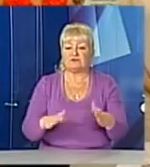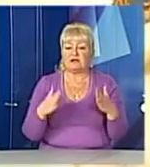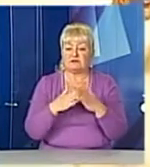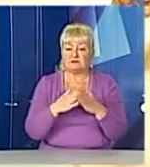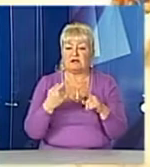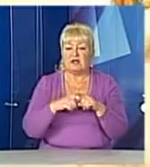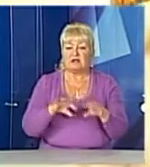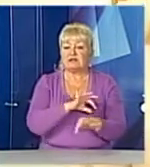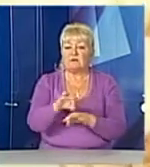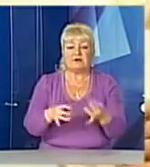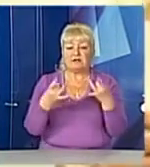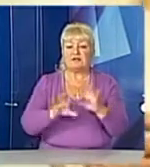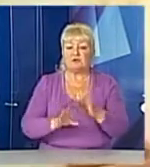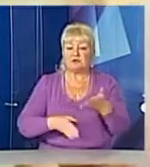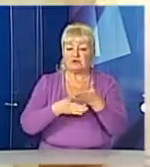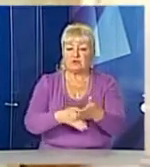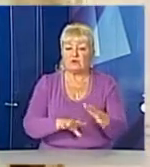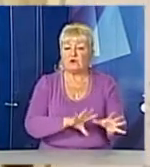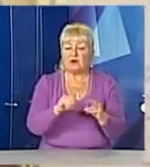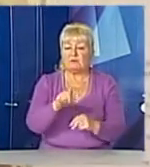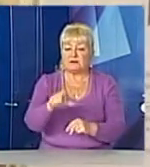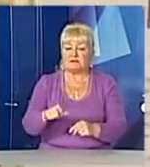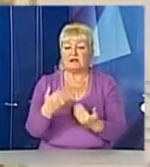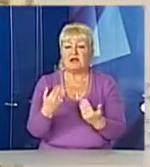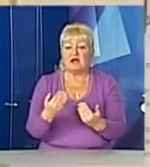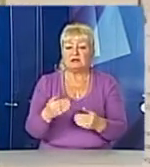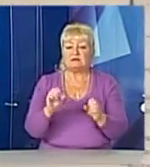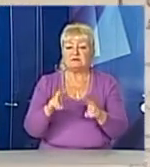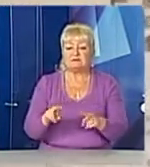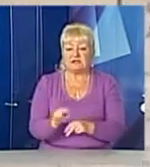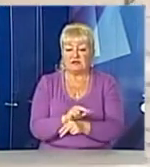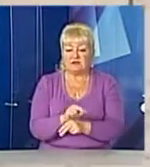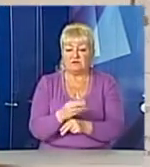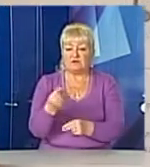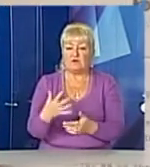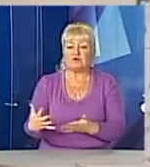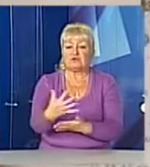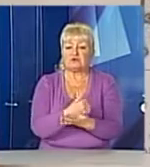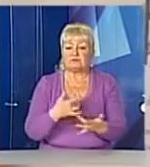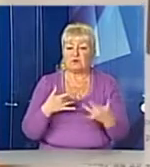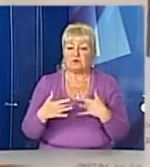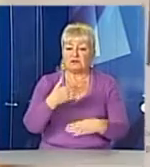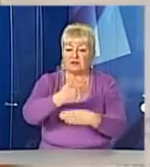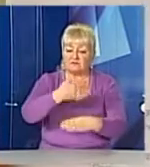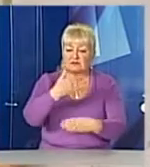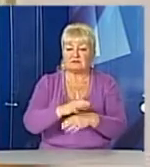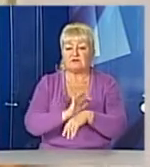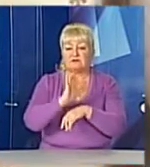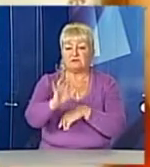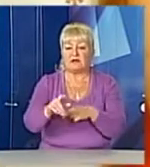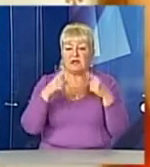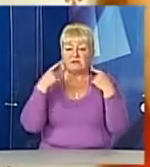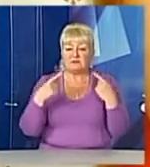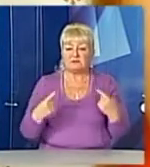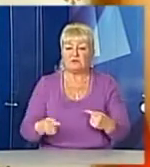не просто допомога переселенцям, а їхнє соціальне лікування. Кошти, що зберуть на виставі, скерують на психологічну реабілітацію